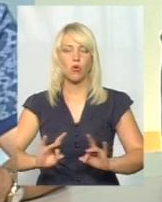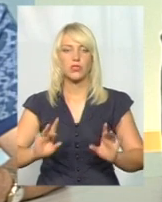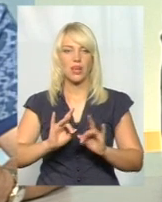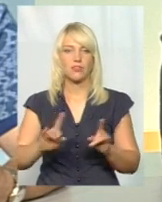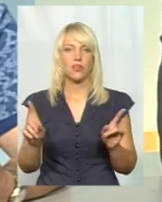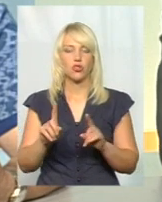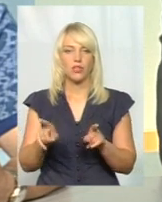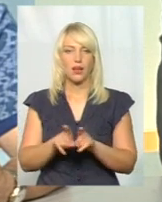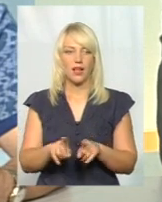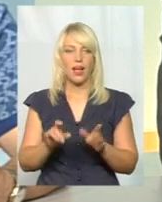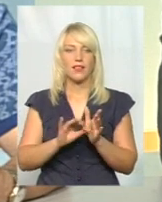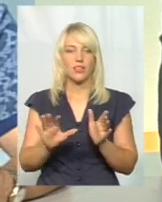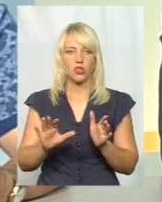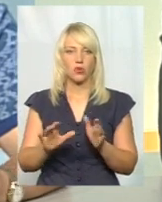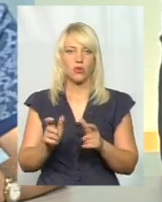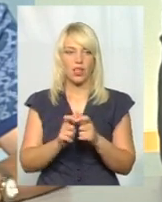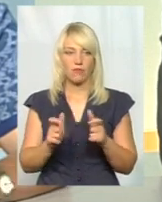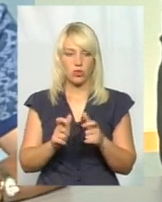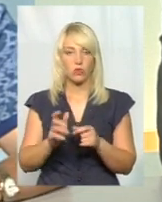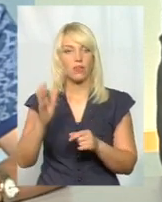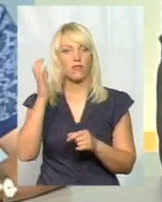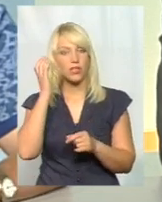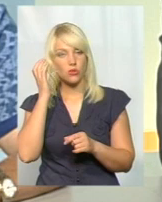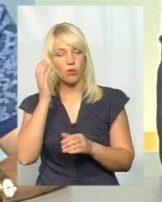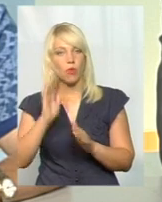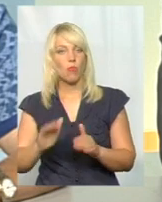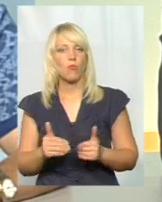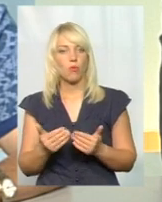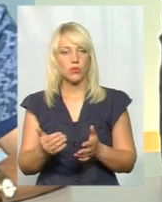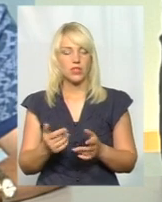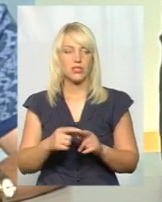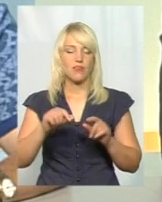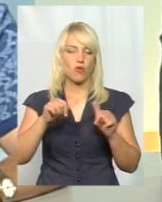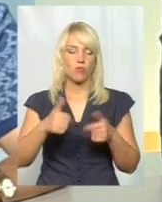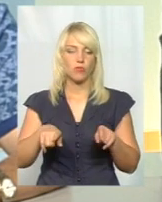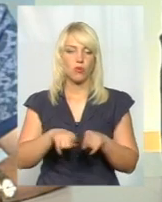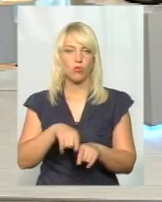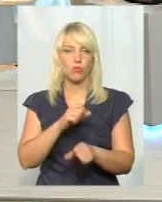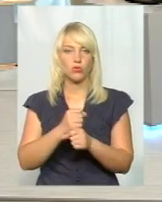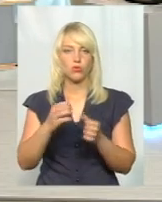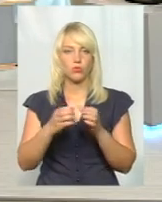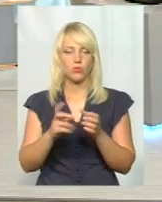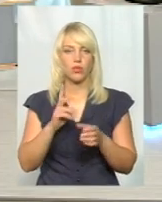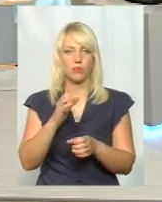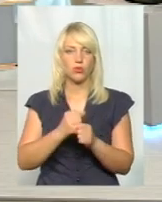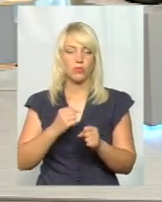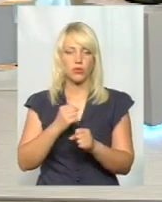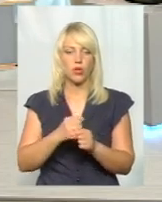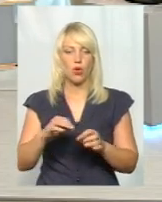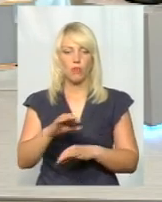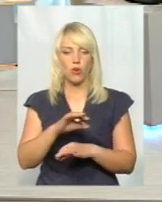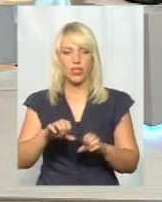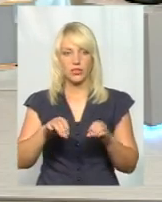таке електронний квиток, і вислухаємо пропозиції, сформуємо таку робочу групу, яка буде допрацьовувати проєкт рішення по